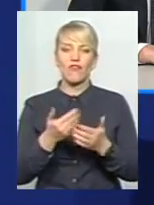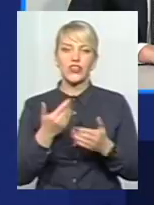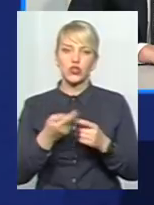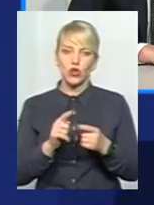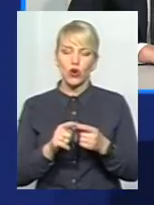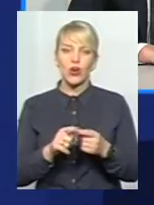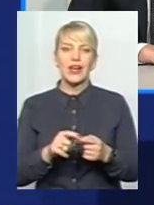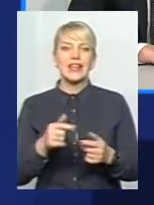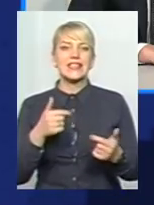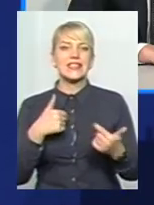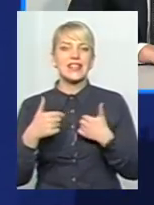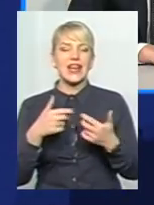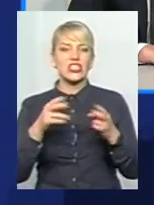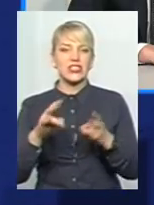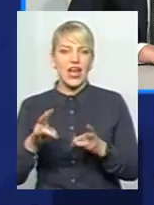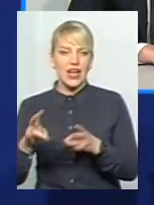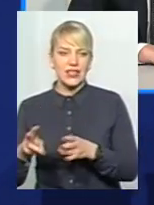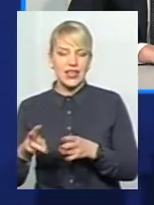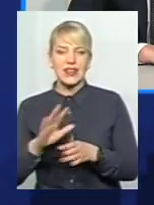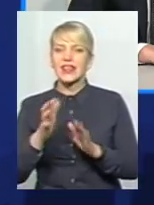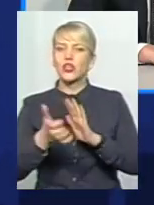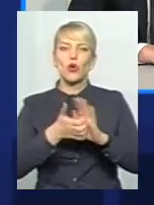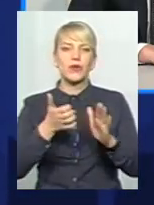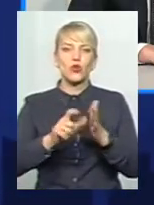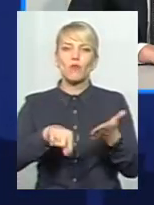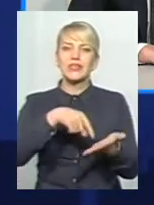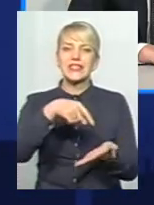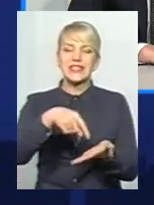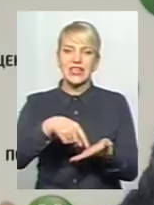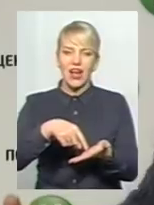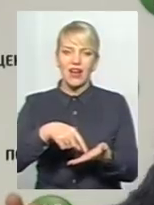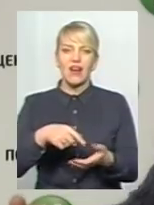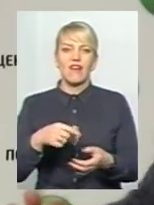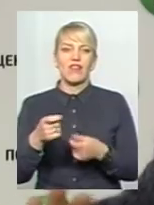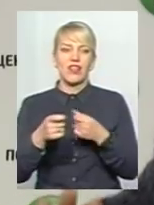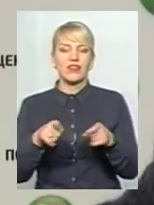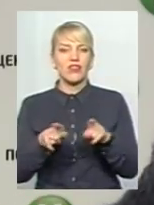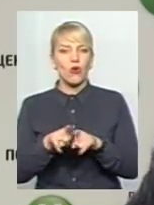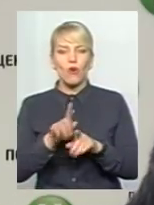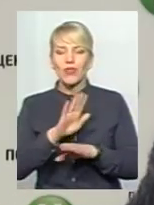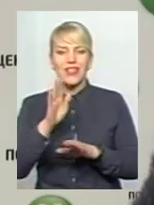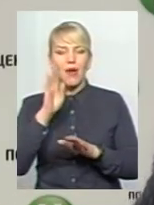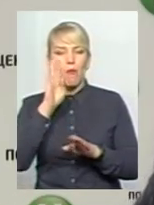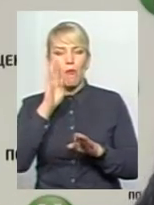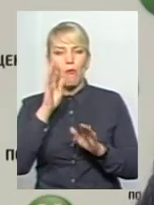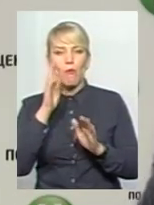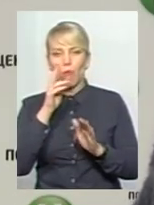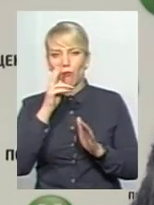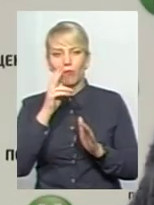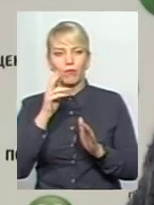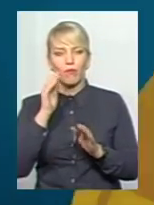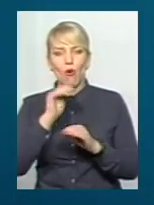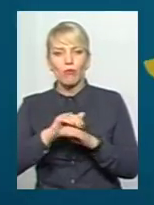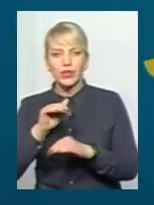недопрацьовує міська влада сьогодні саме по такому непомітному забезпеченню потреб рядових